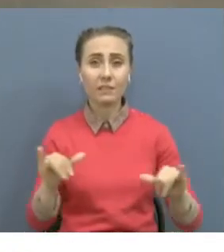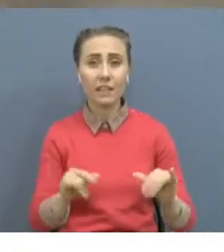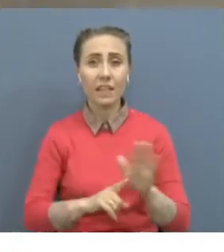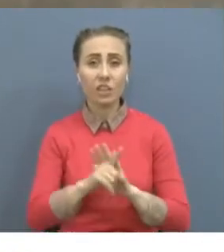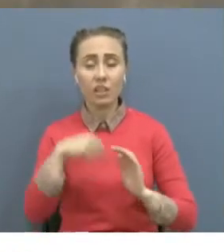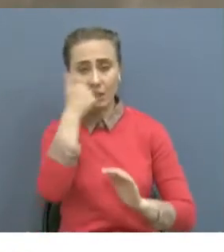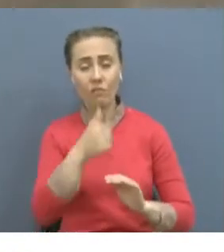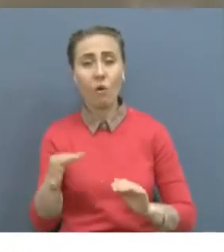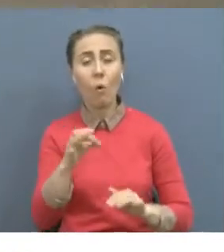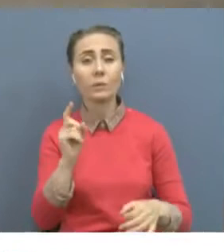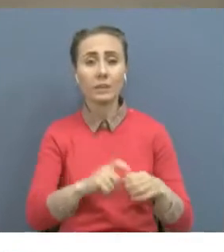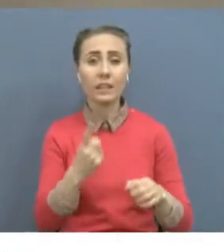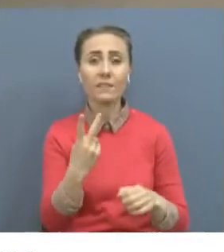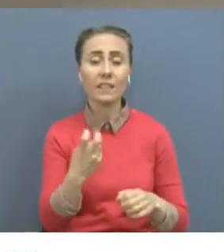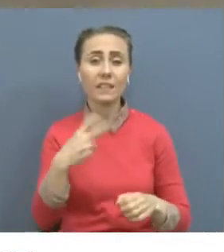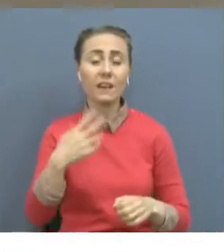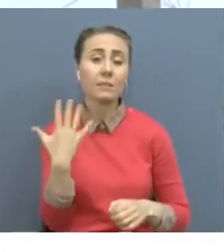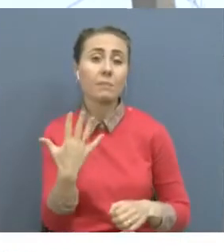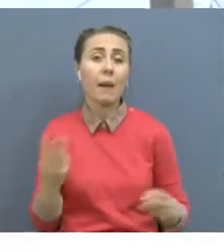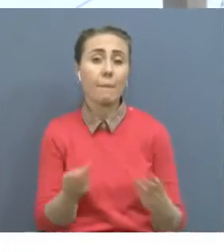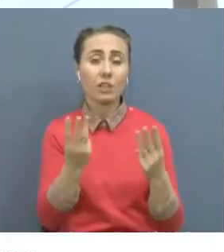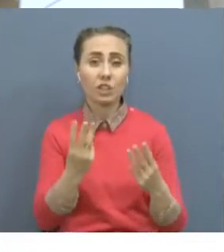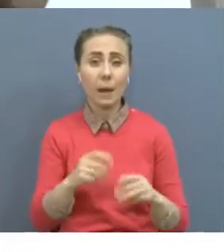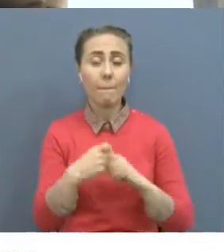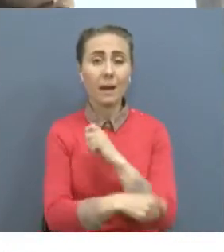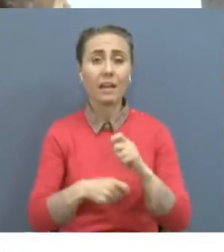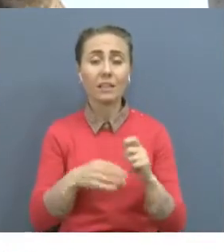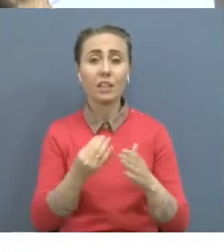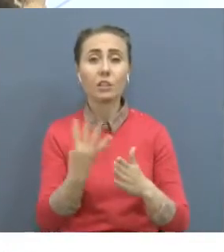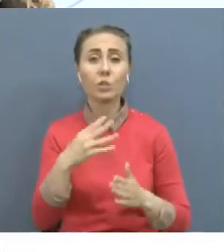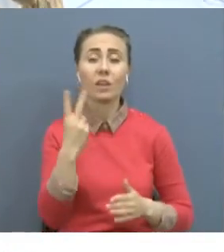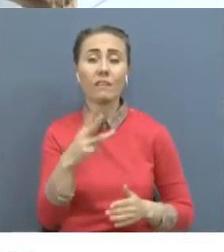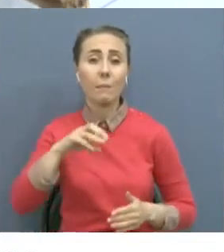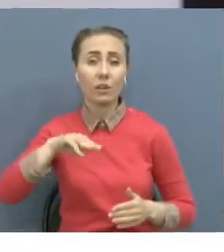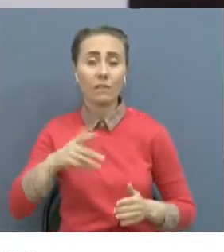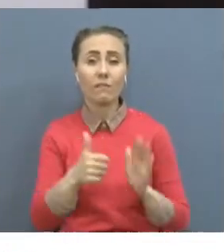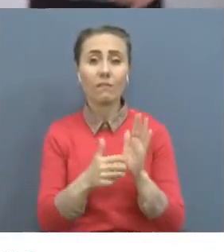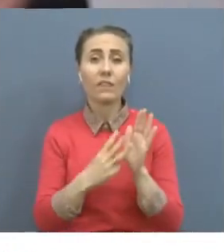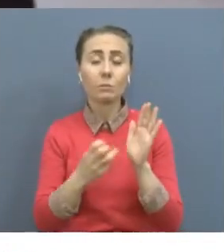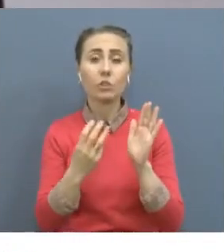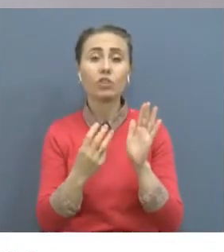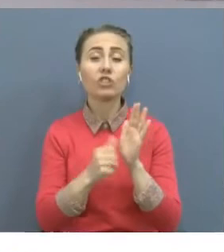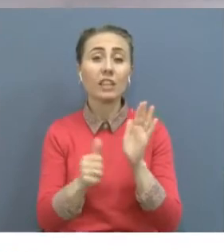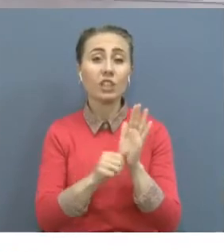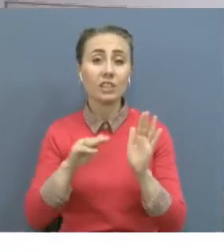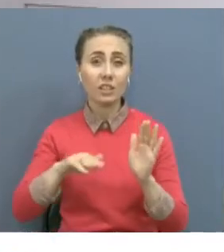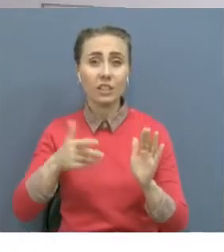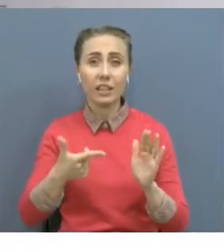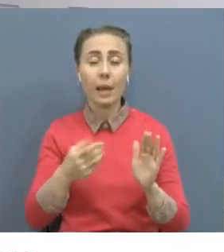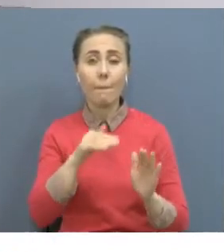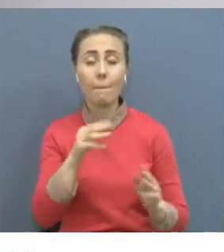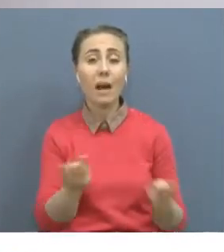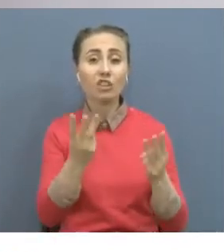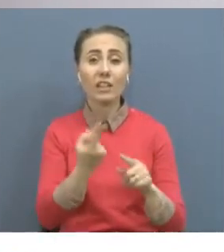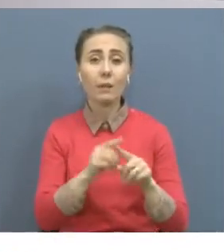түсір жау дауыздықтаған. Одан келген материалдық шыған 42 миллион 866 мүнтенге. Өртсөндіруші жайғана кәсіп